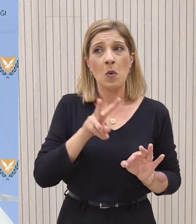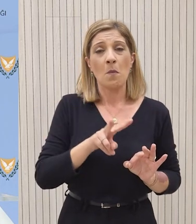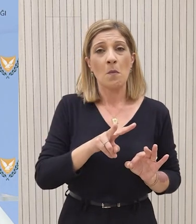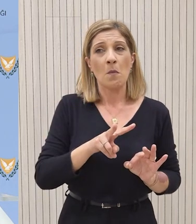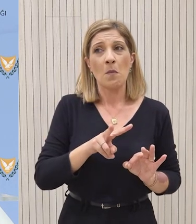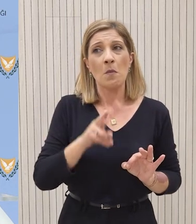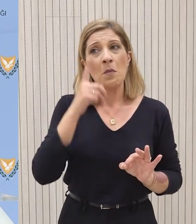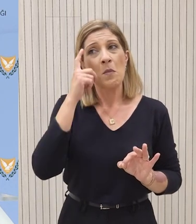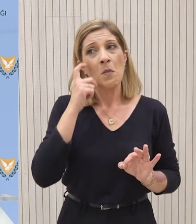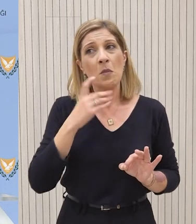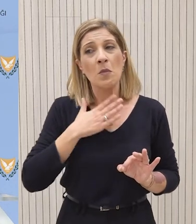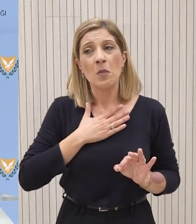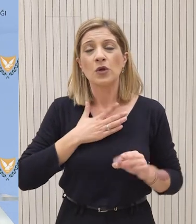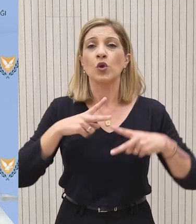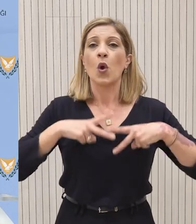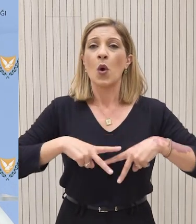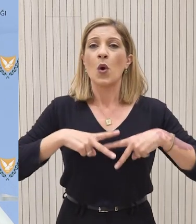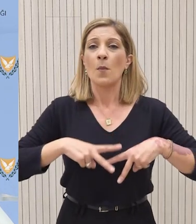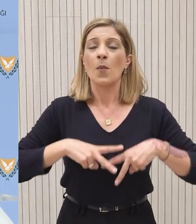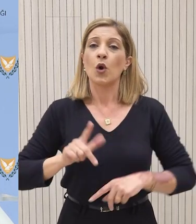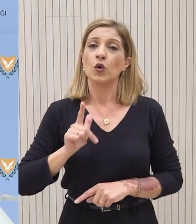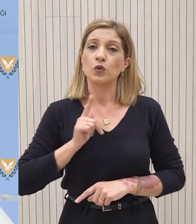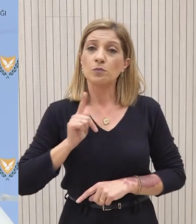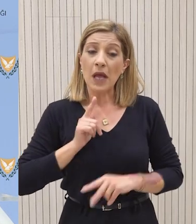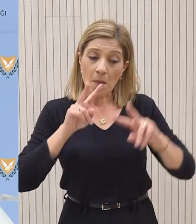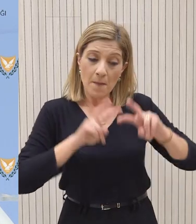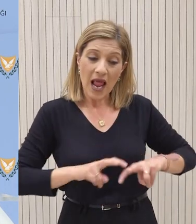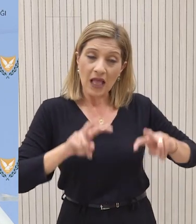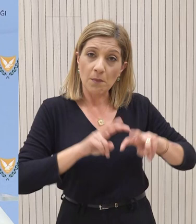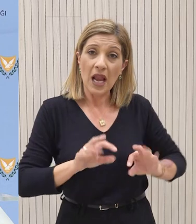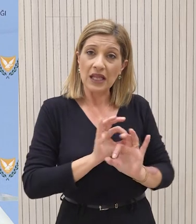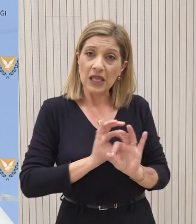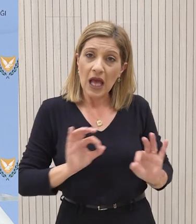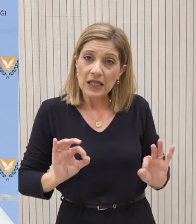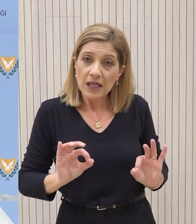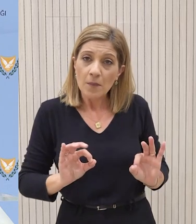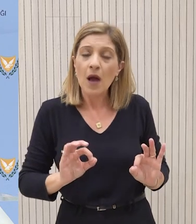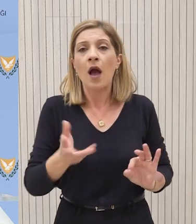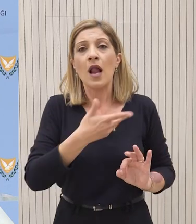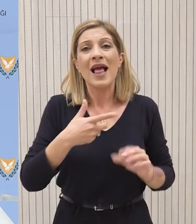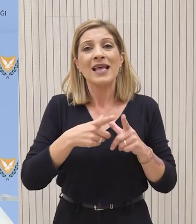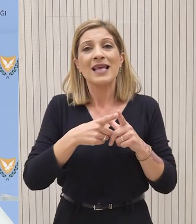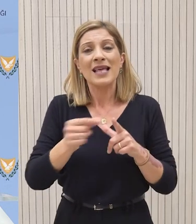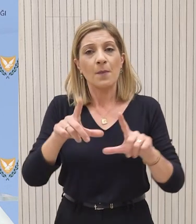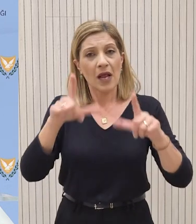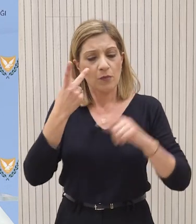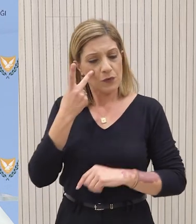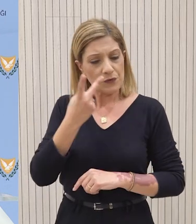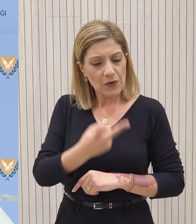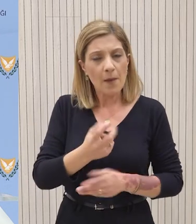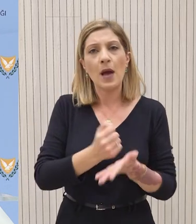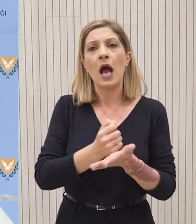Εξ όσων γνωρίζω, ο Υπουργός αναμένει την ολοκλήρωση της μελέτης. Είναι κάτι όμως το οποίο η Κυπριακή Δημοκρατία αξιολογεί την ενεργή